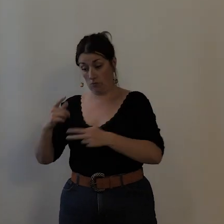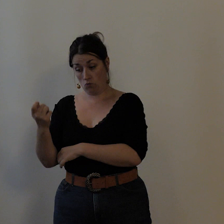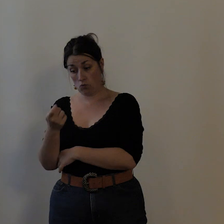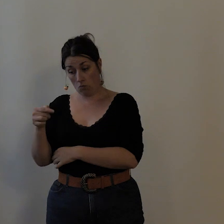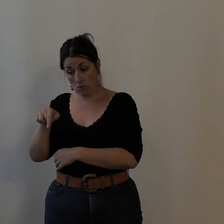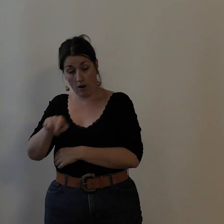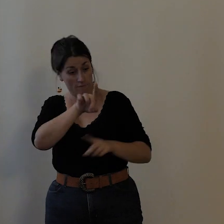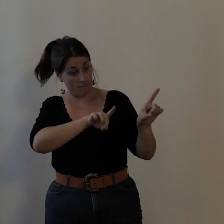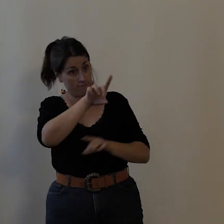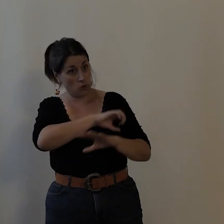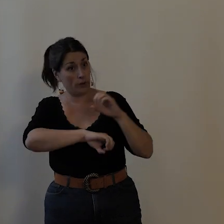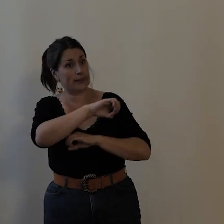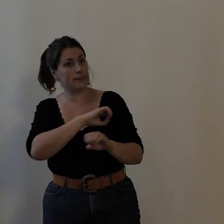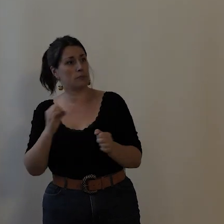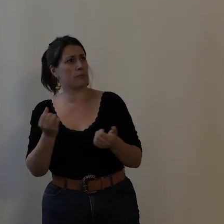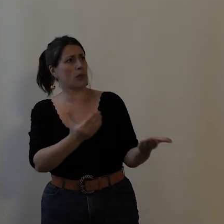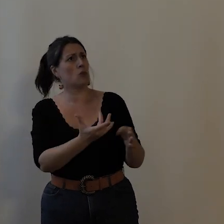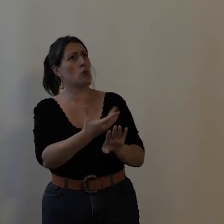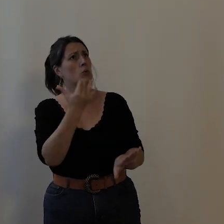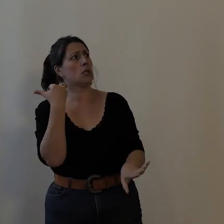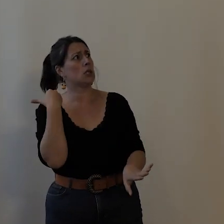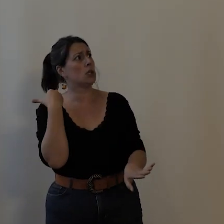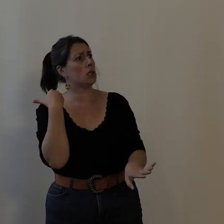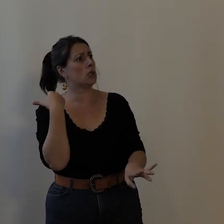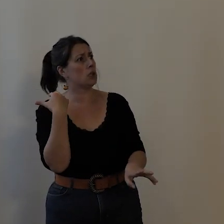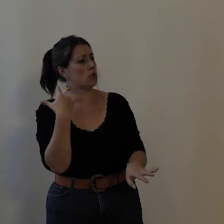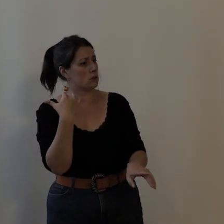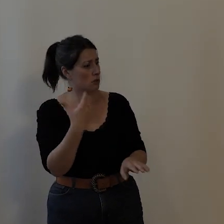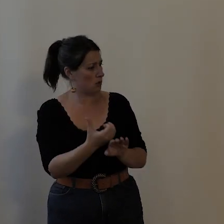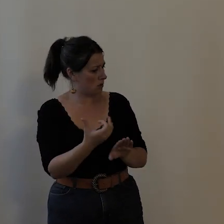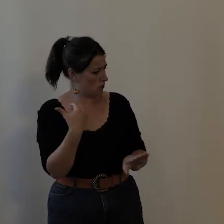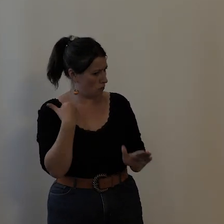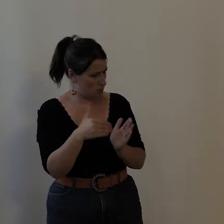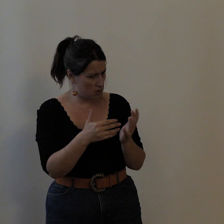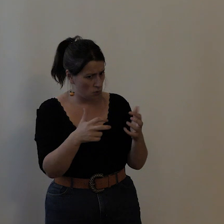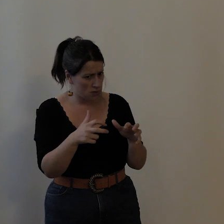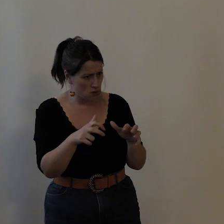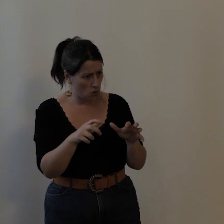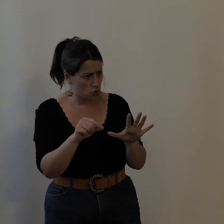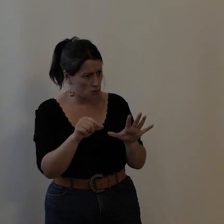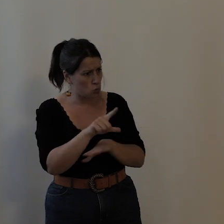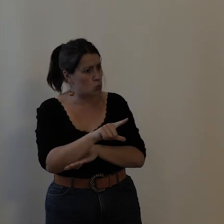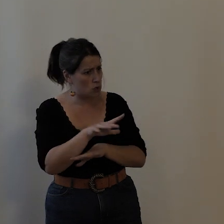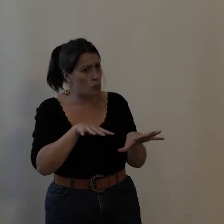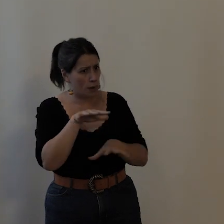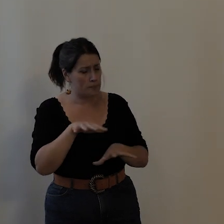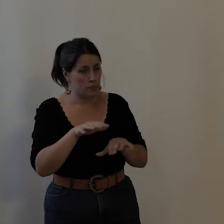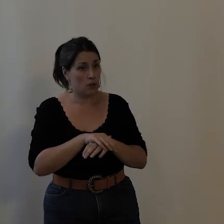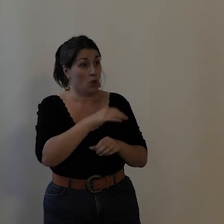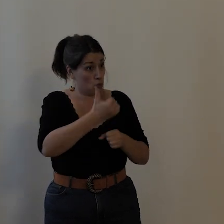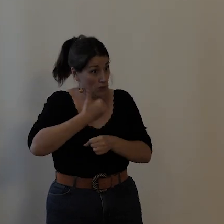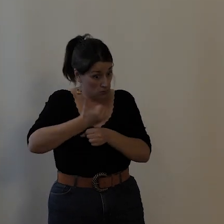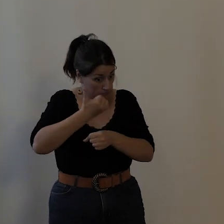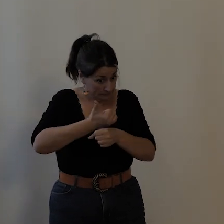depuis les années 1872, tous les ans,